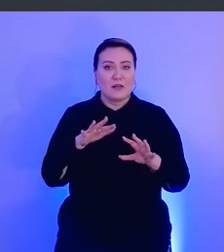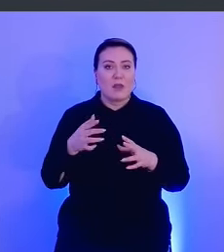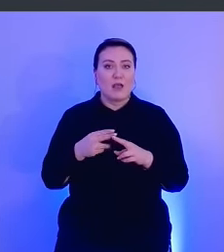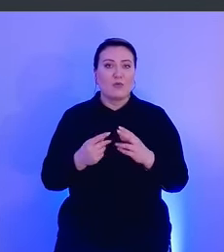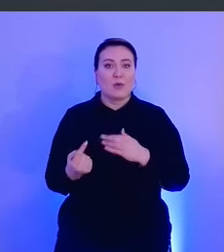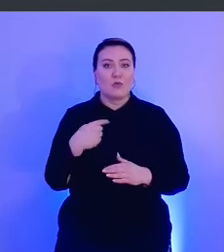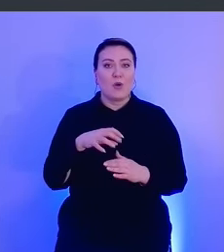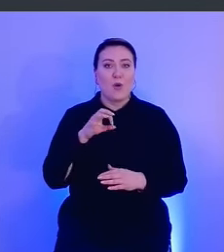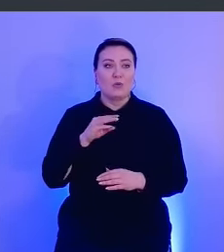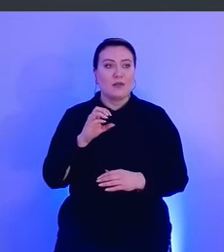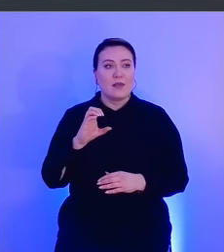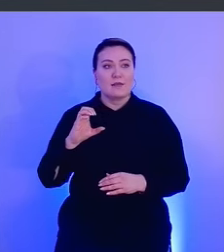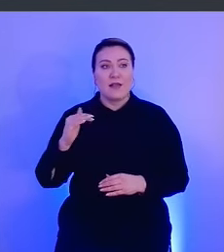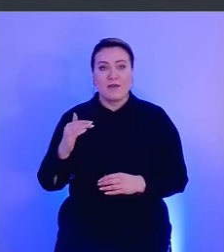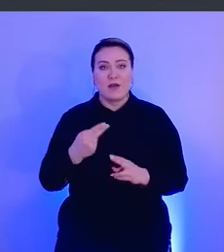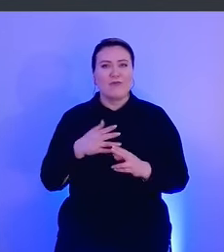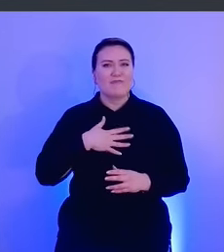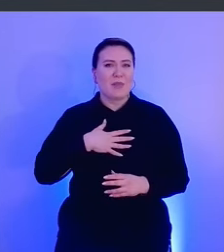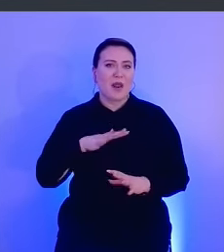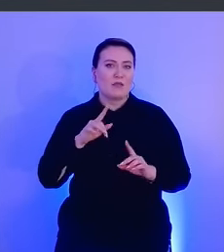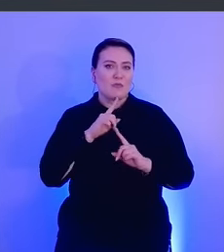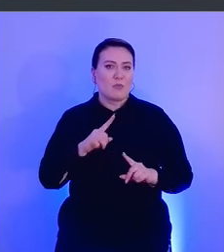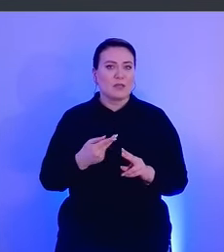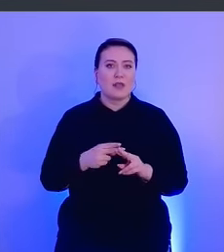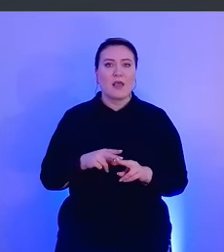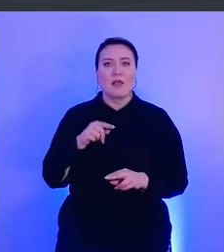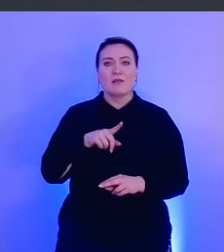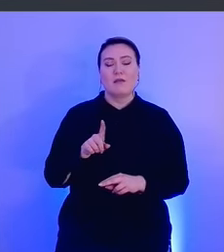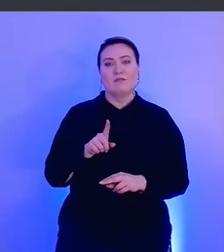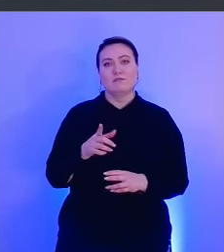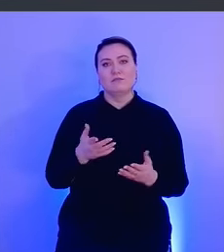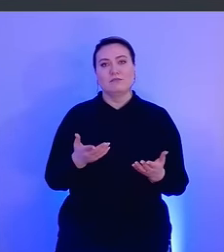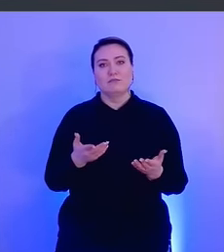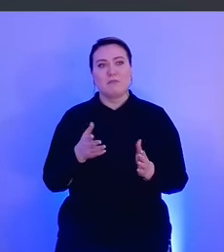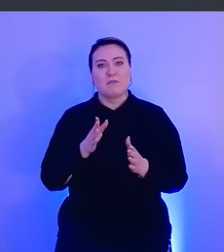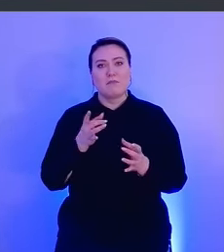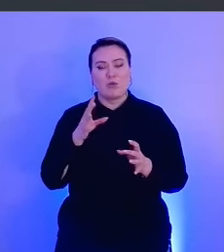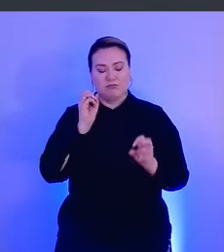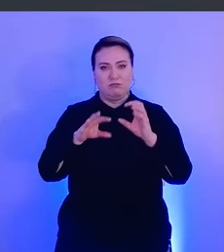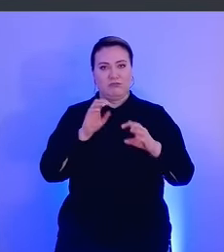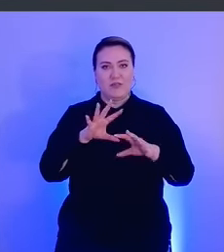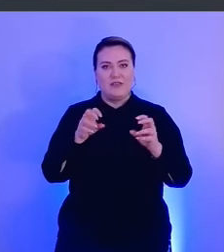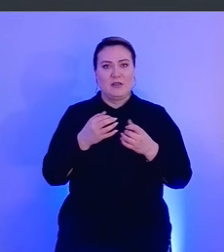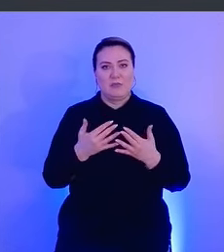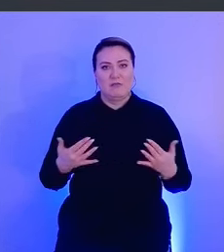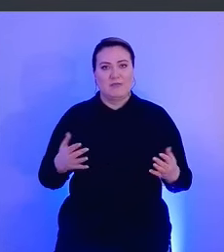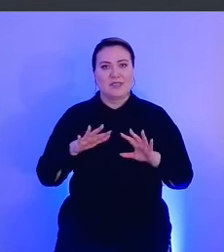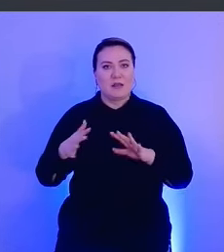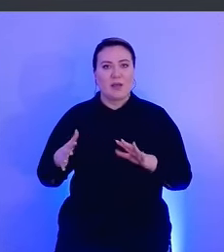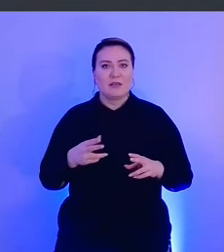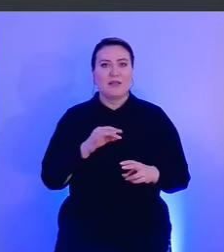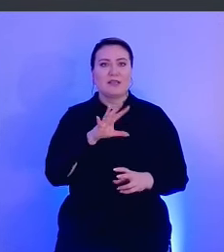потому что у него есть довольно неприятная особенность. Это просто спамить всеми типами событий и